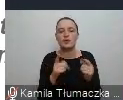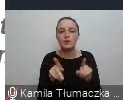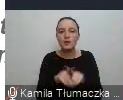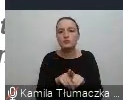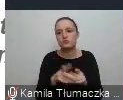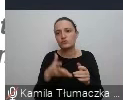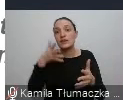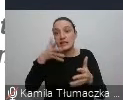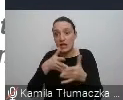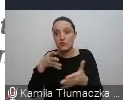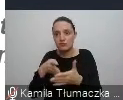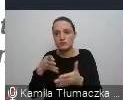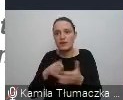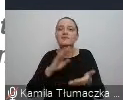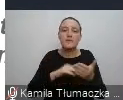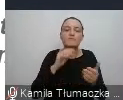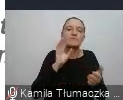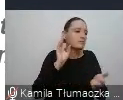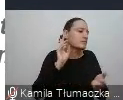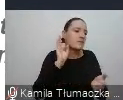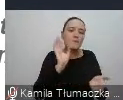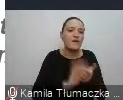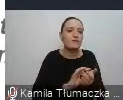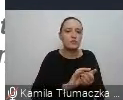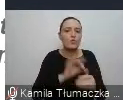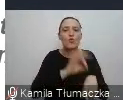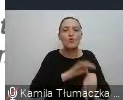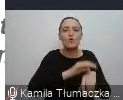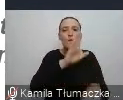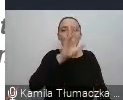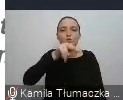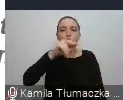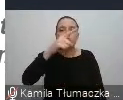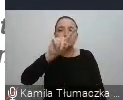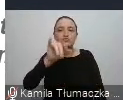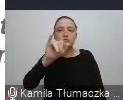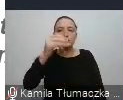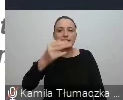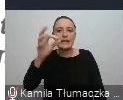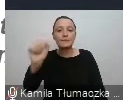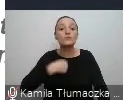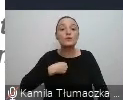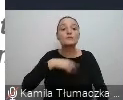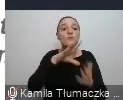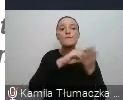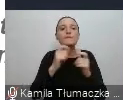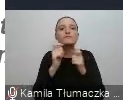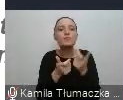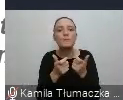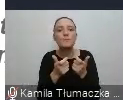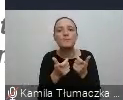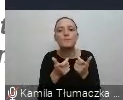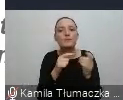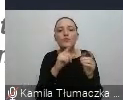tym obszarze diagnozy, na pewno pani doktor Budzińska, to to, co tutaj skopiowałam, to są żywcem